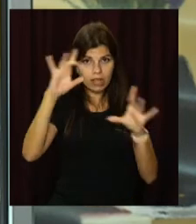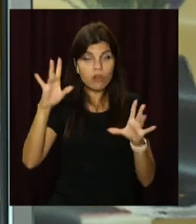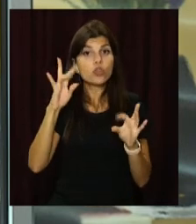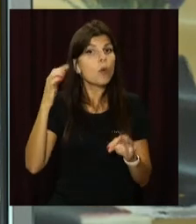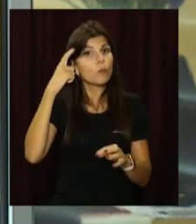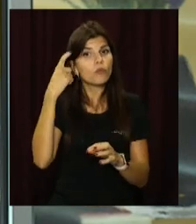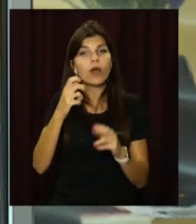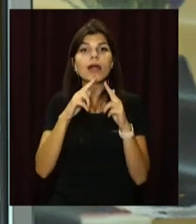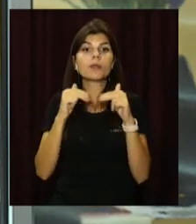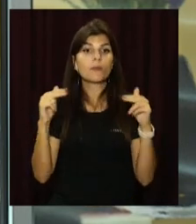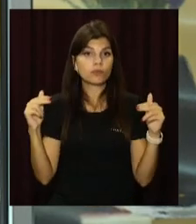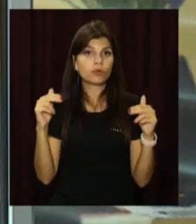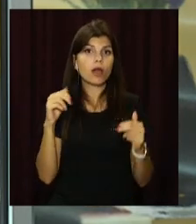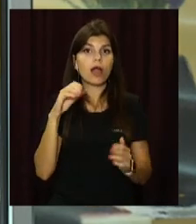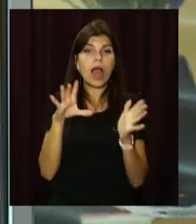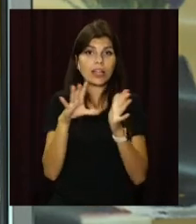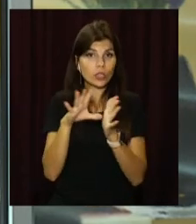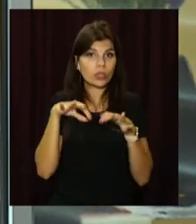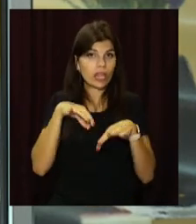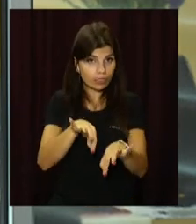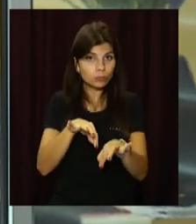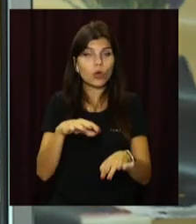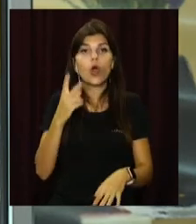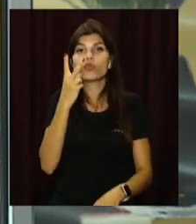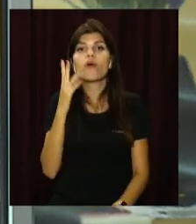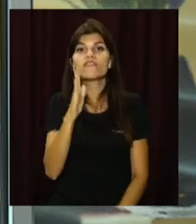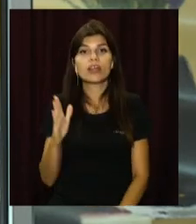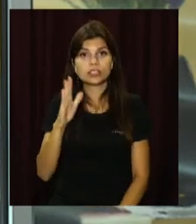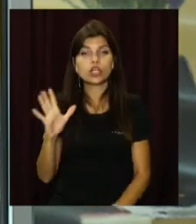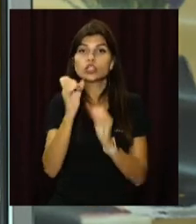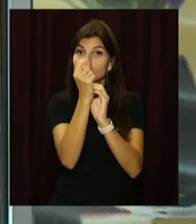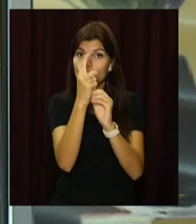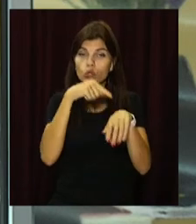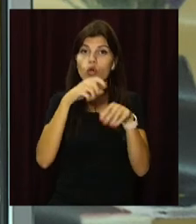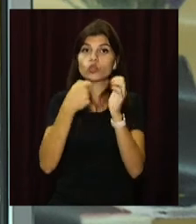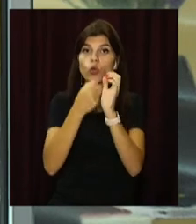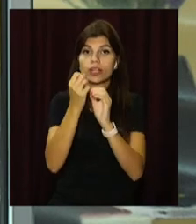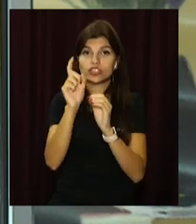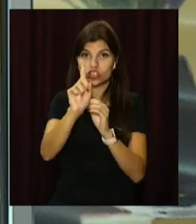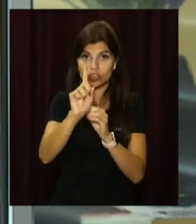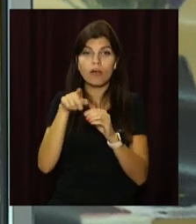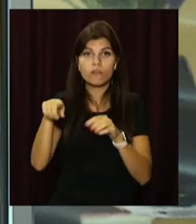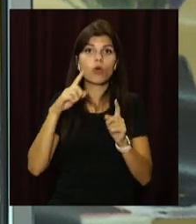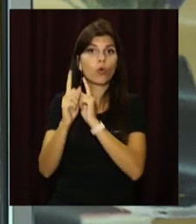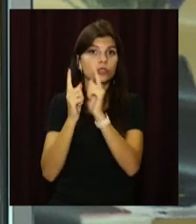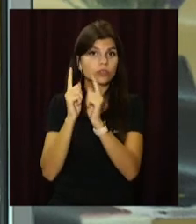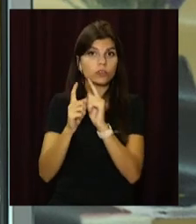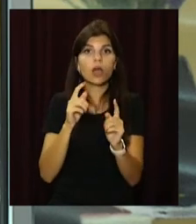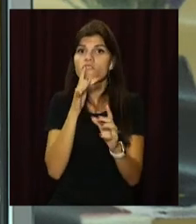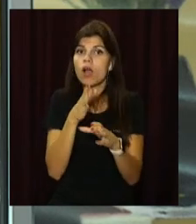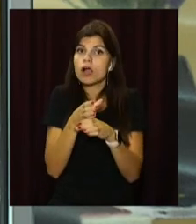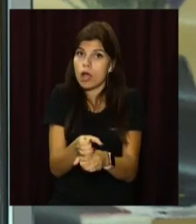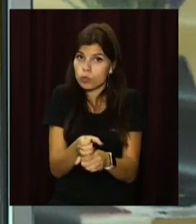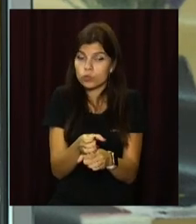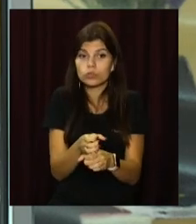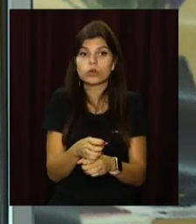повідомленням Дніпровського електротранспорту 2 вересня з 11 до 13 години вони курсуватимуть за скороченим